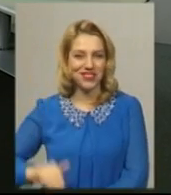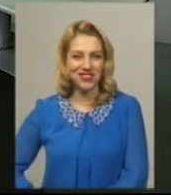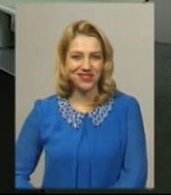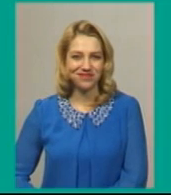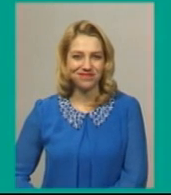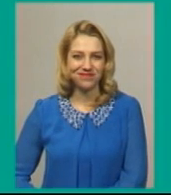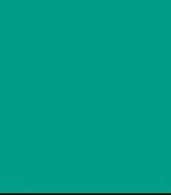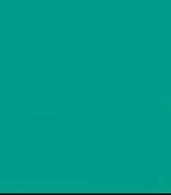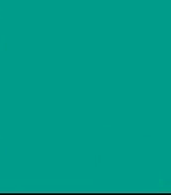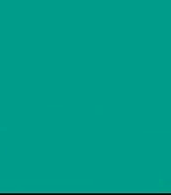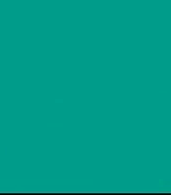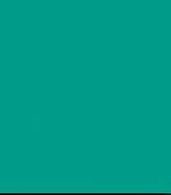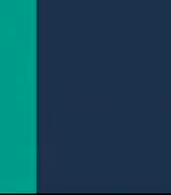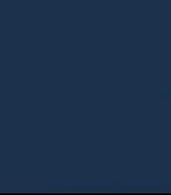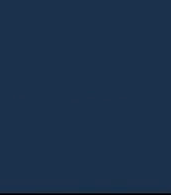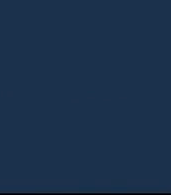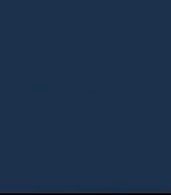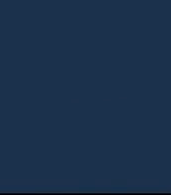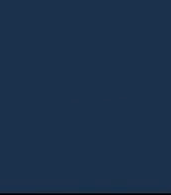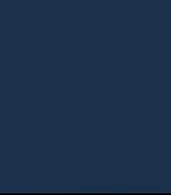Наразі новини.